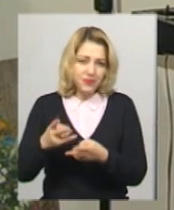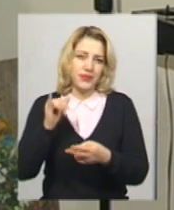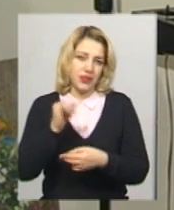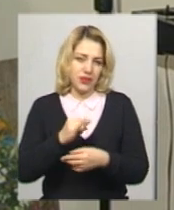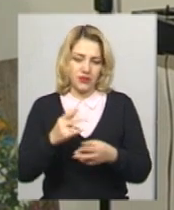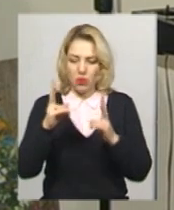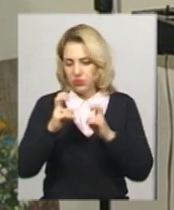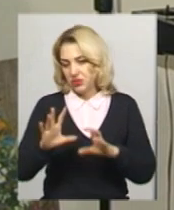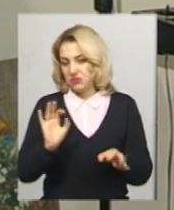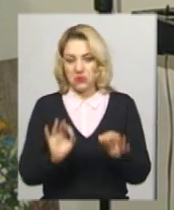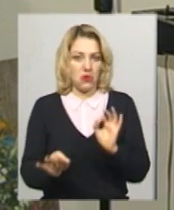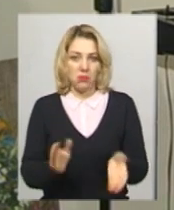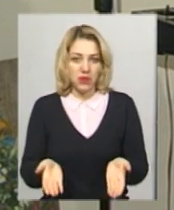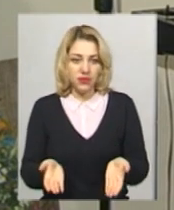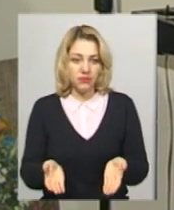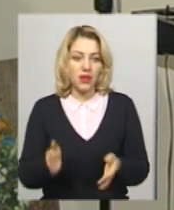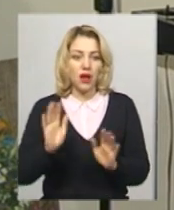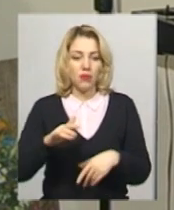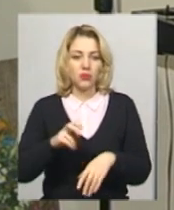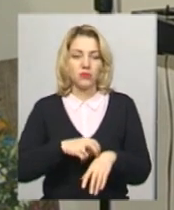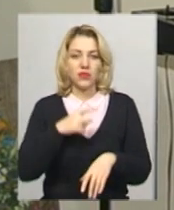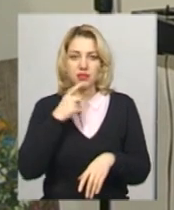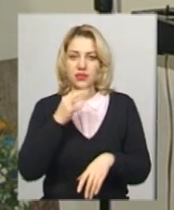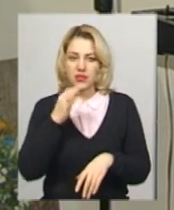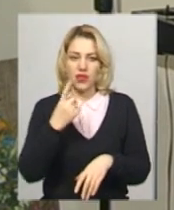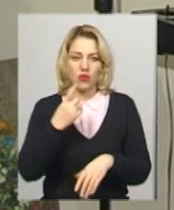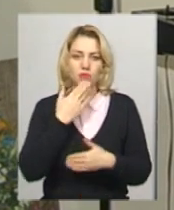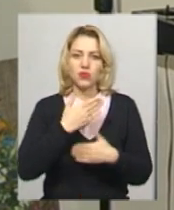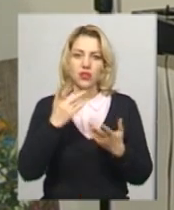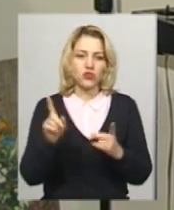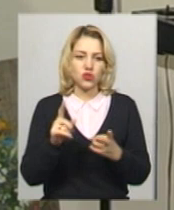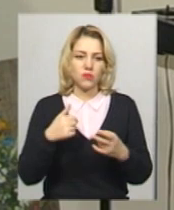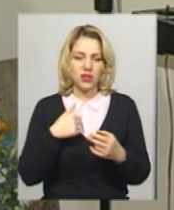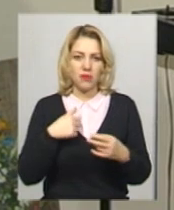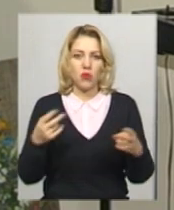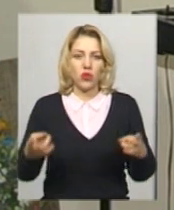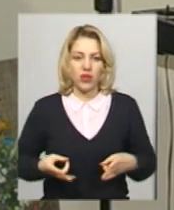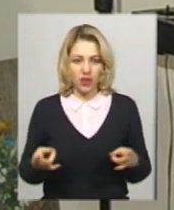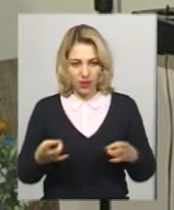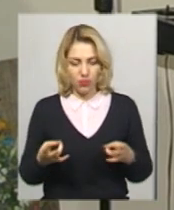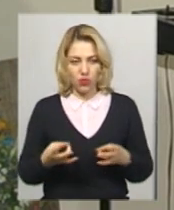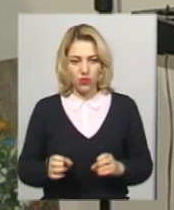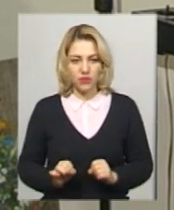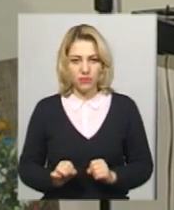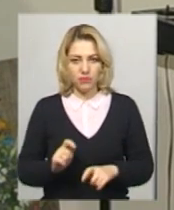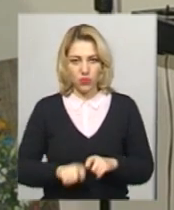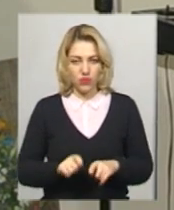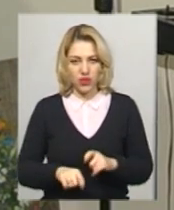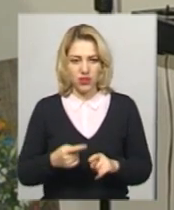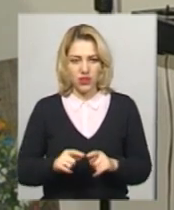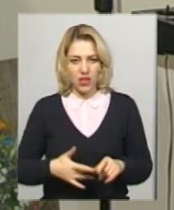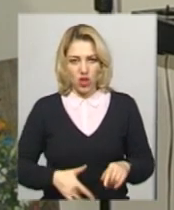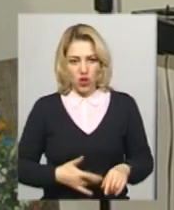все було в нормі. І потім лікар сказала, що останнє, що мені потрібно перевірити, це